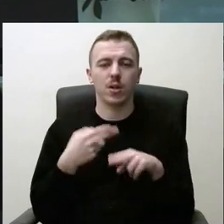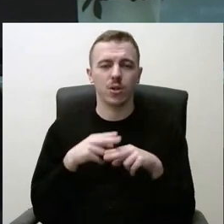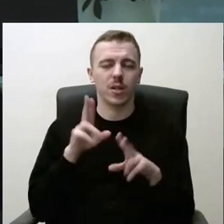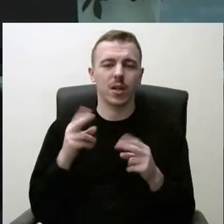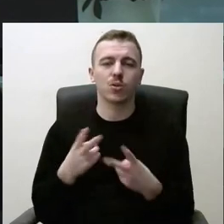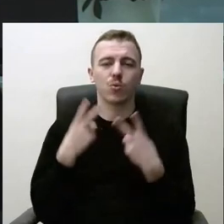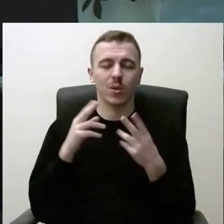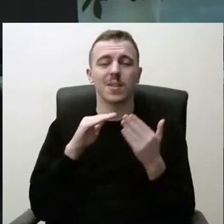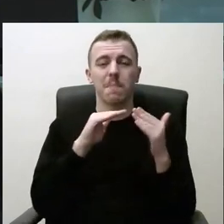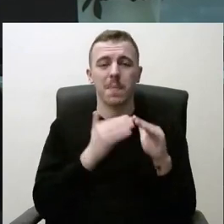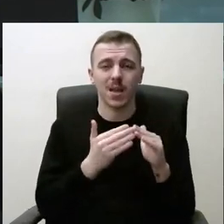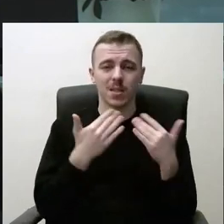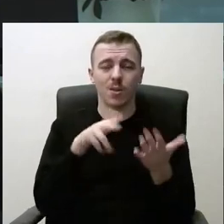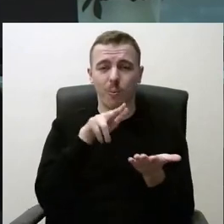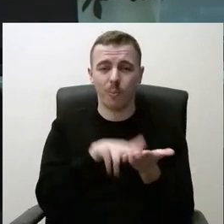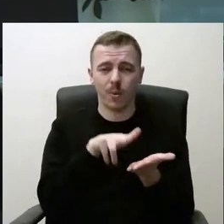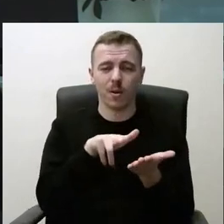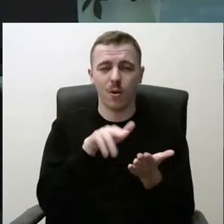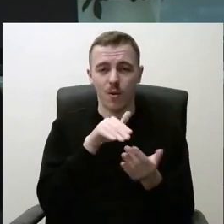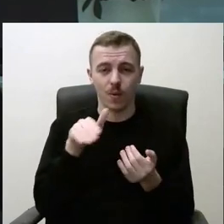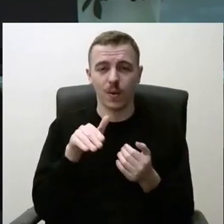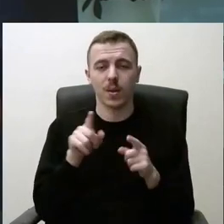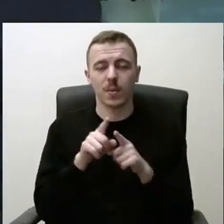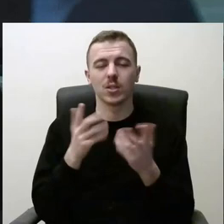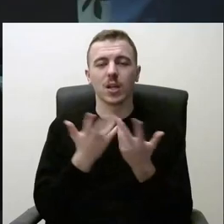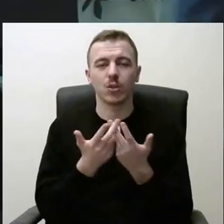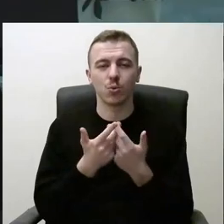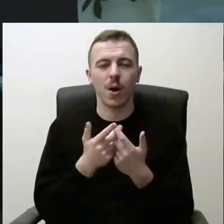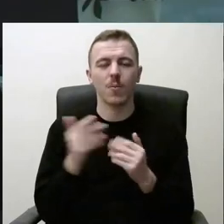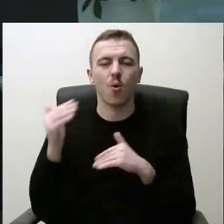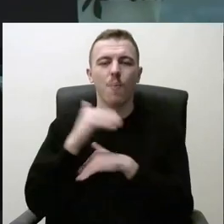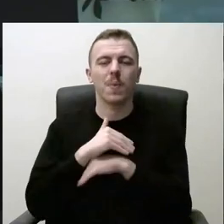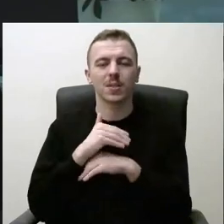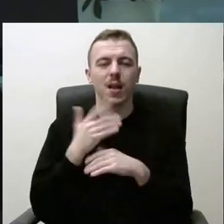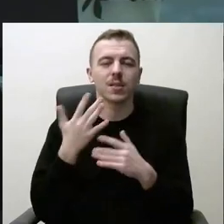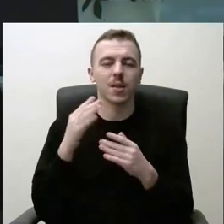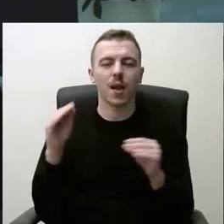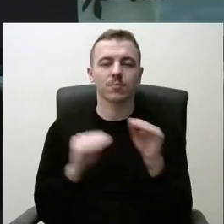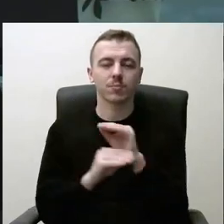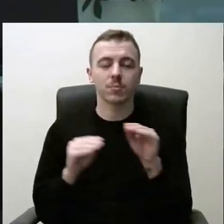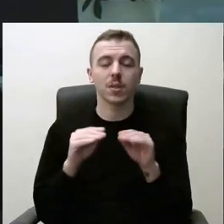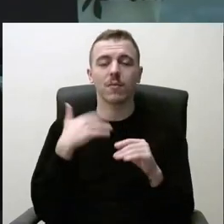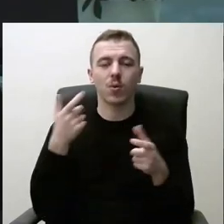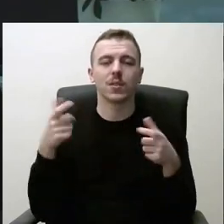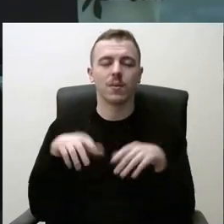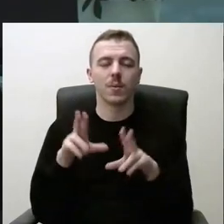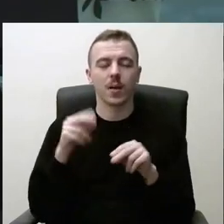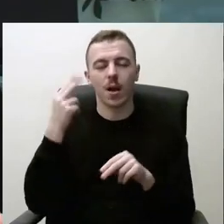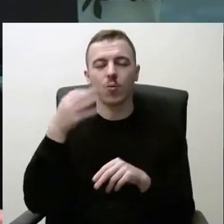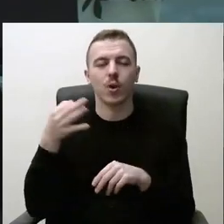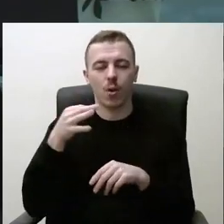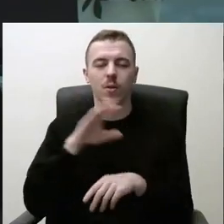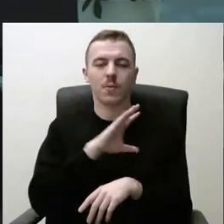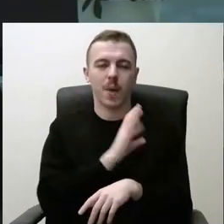ir miestas priemė tokį sprendimą, skaičiuoja iš tikrųjų kompensacinis dydžius ir tikrai savaldybė Kauno rajono yra pajėgį